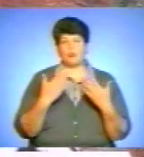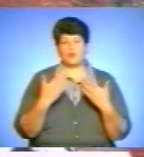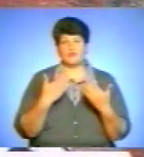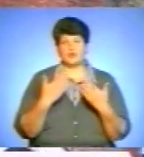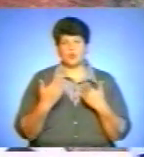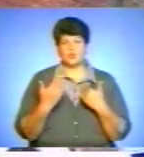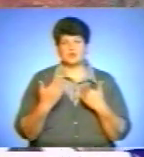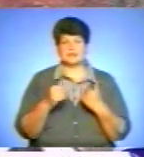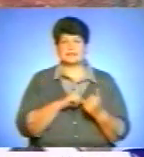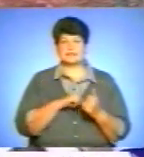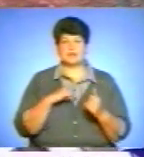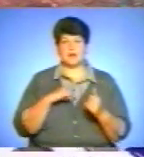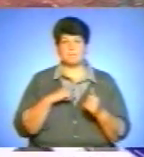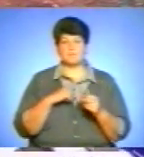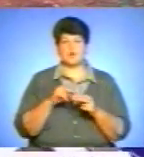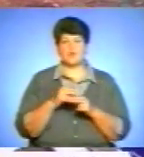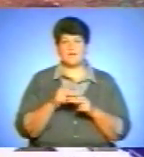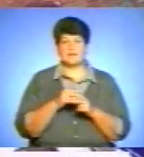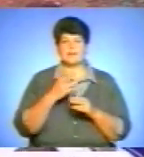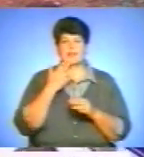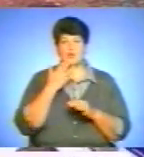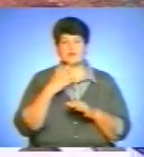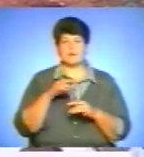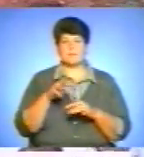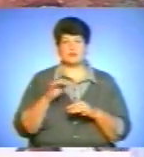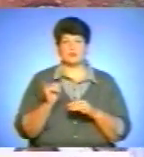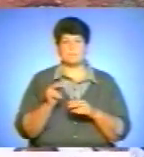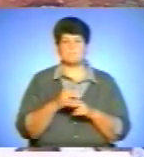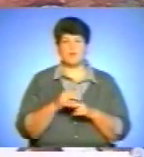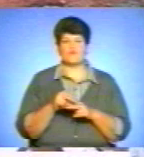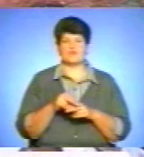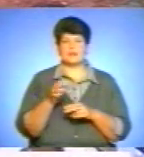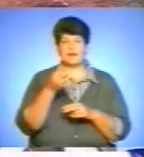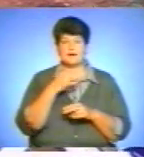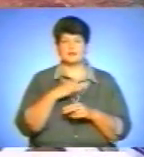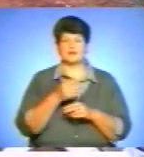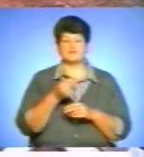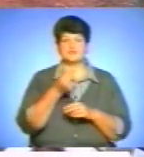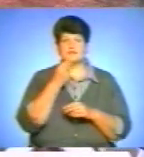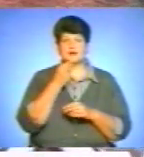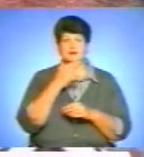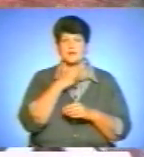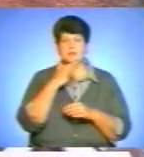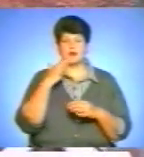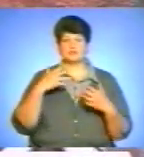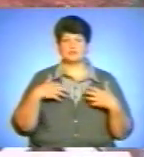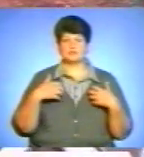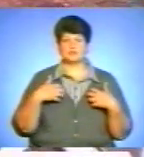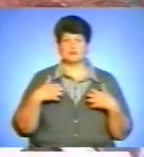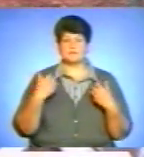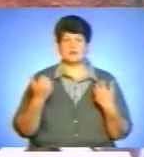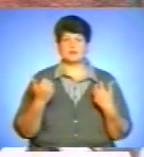самолікування, народні методи профілактика, тобто вживання багато фруктів, вітамінів.